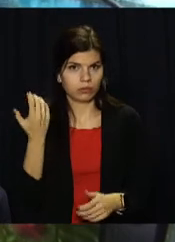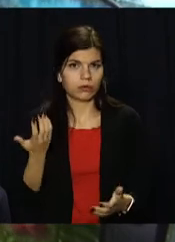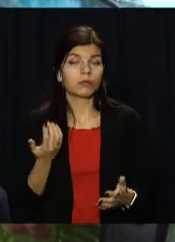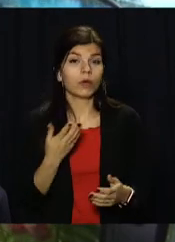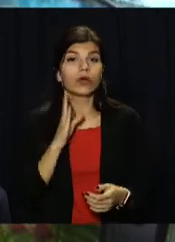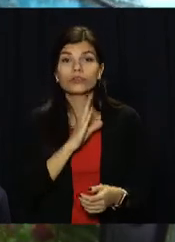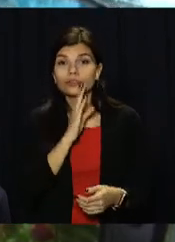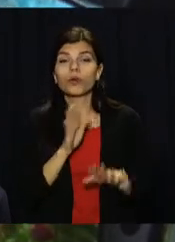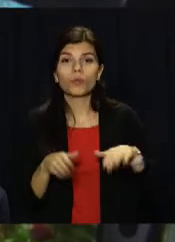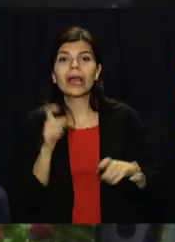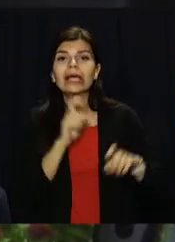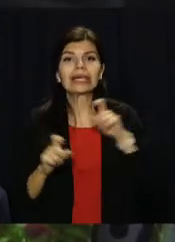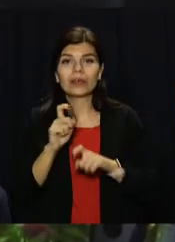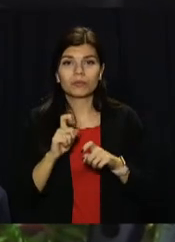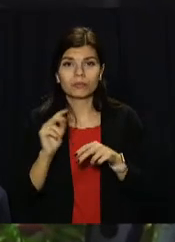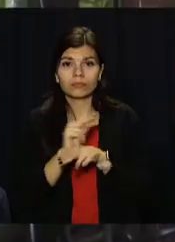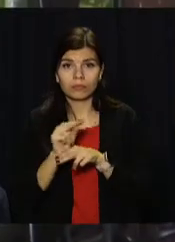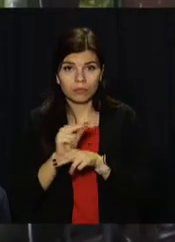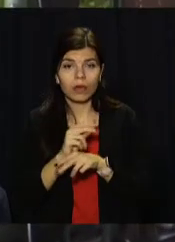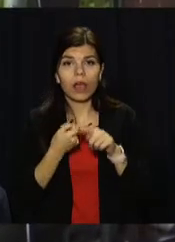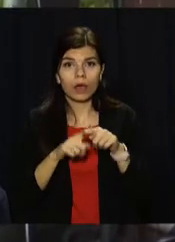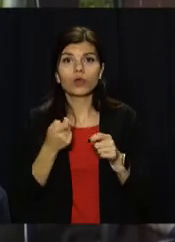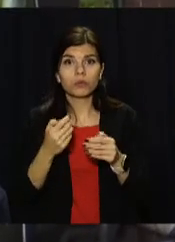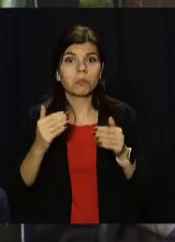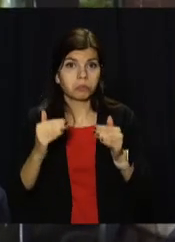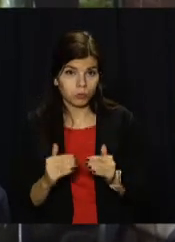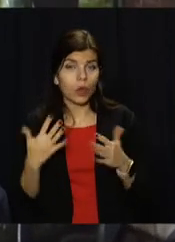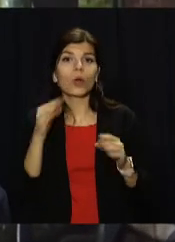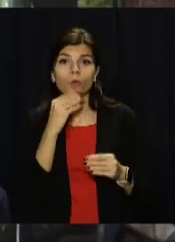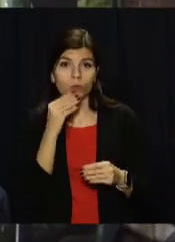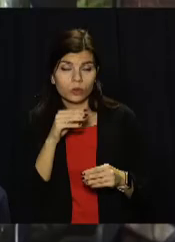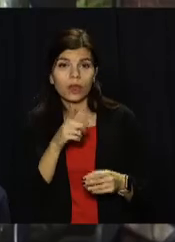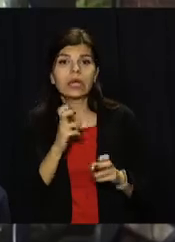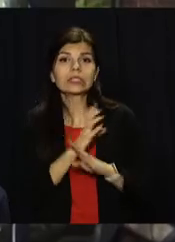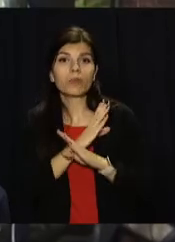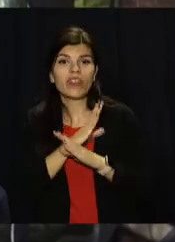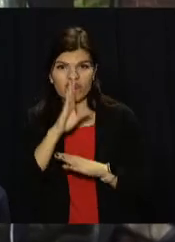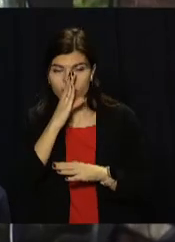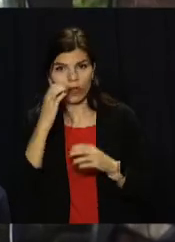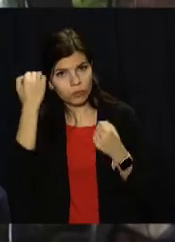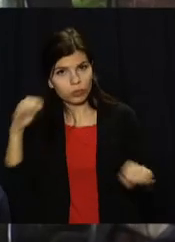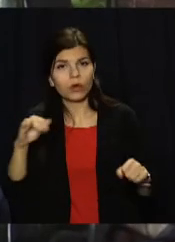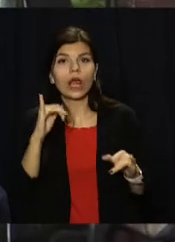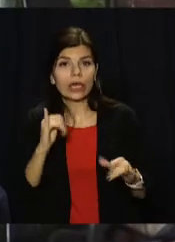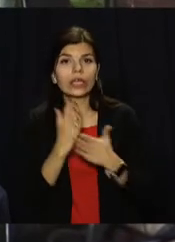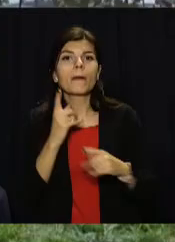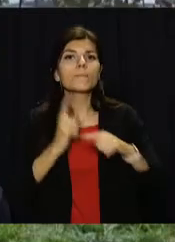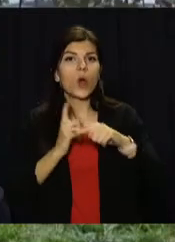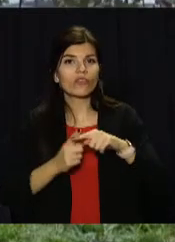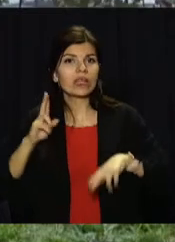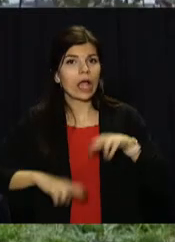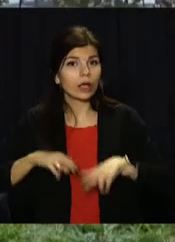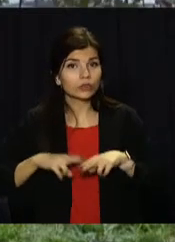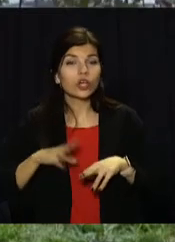Світлана пройшла курс хіміотерапії і підступна хвороба відступила. Каже, здолати смертельного ворога допоміг і позитивний настрій.